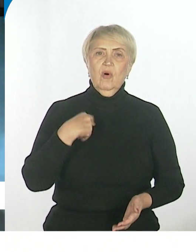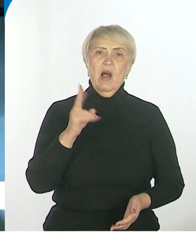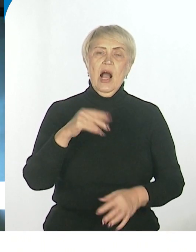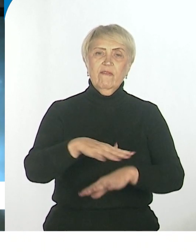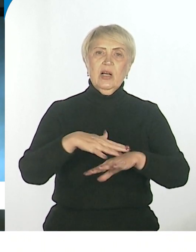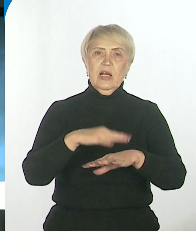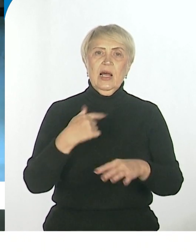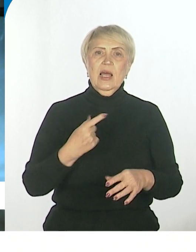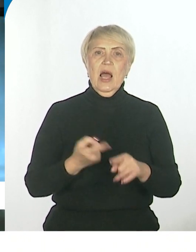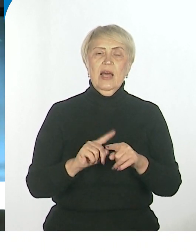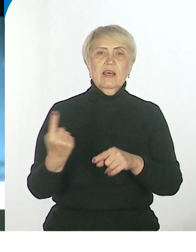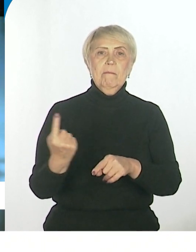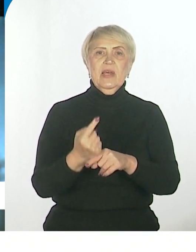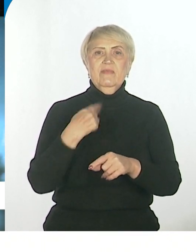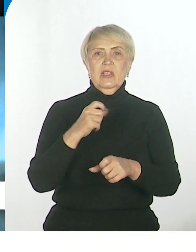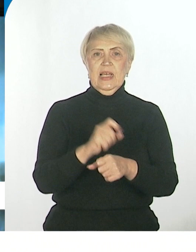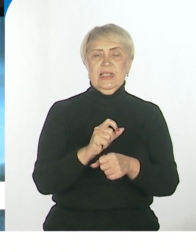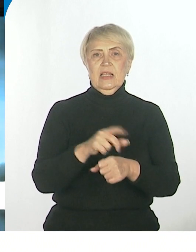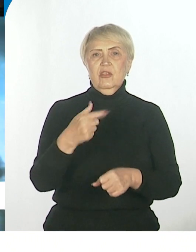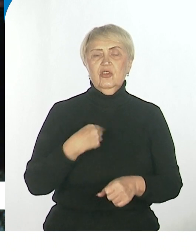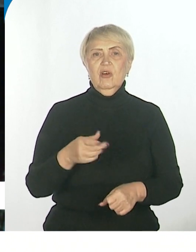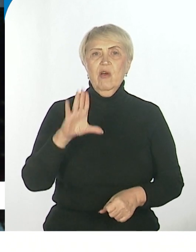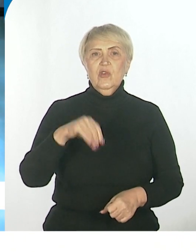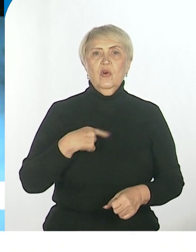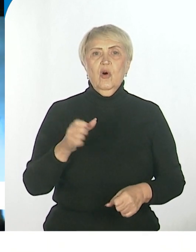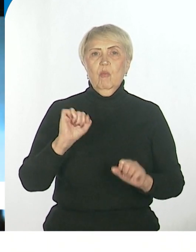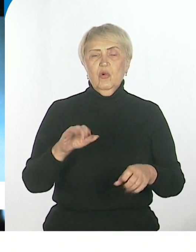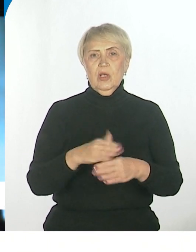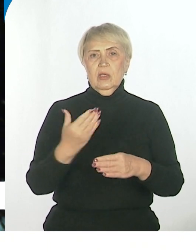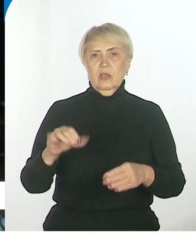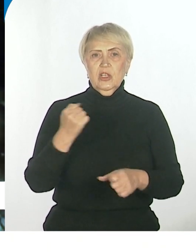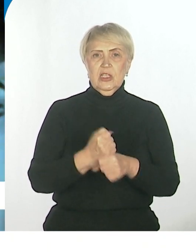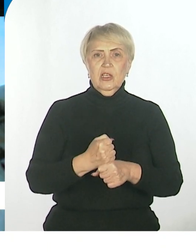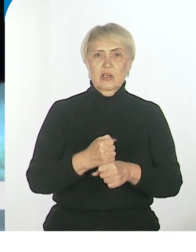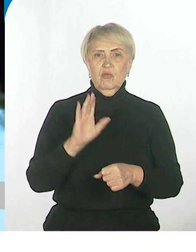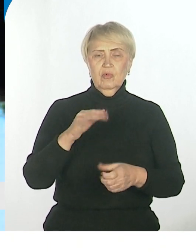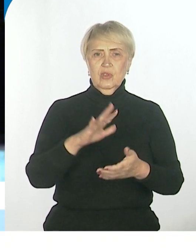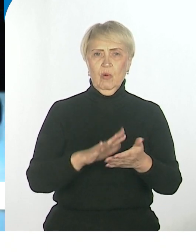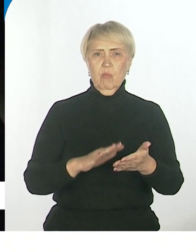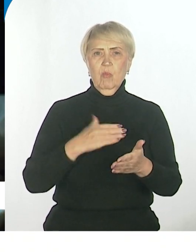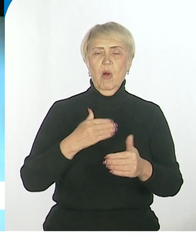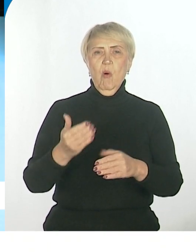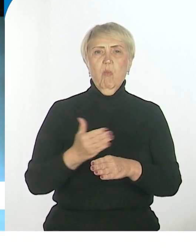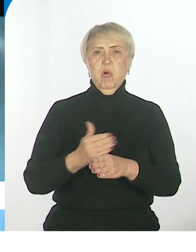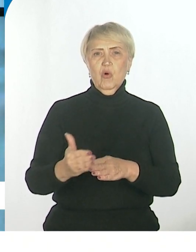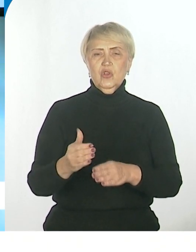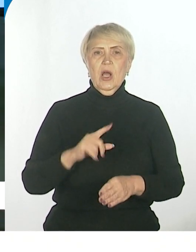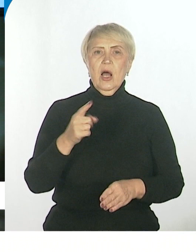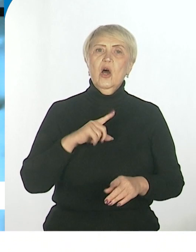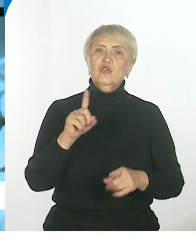первоочередная задача. Все остальное можно отложить, сделать немного позже. Но все, что касается поддержки